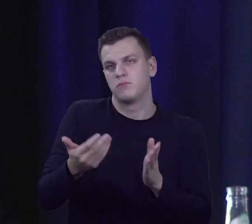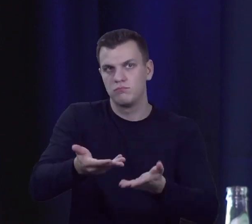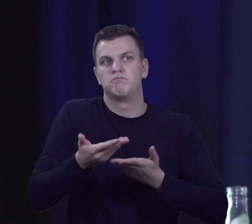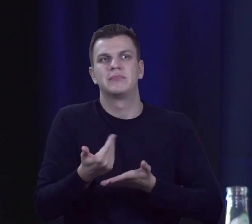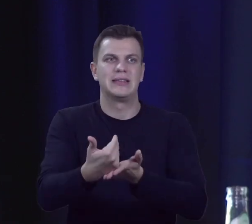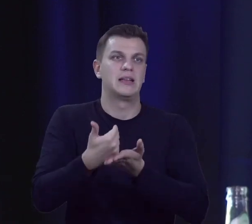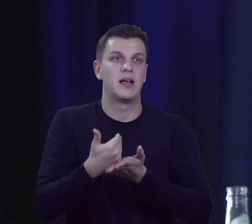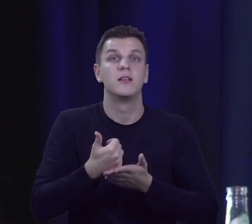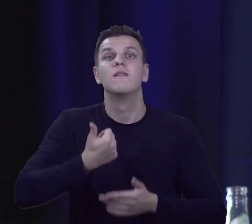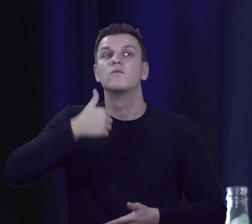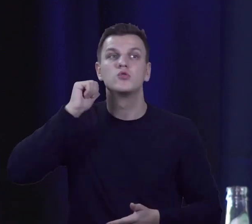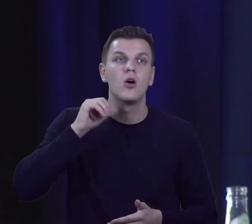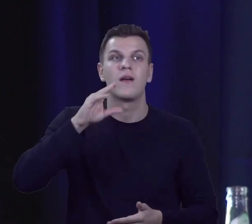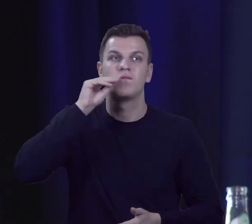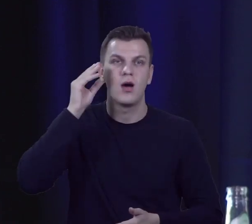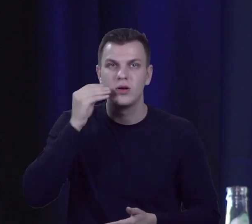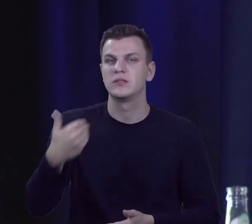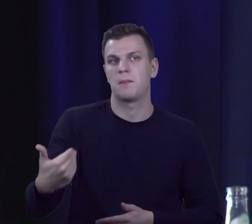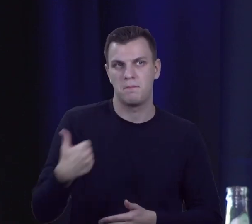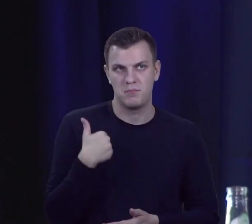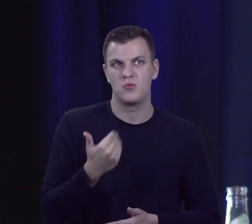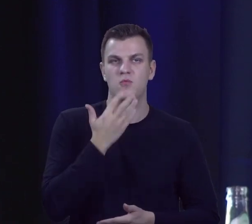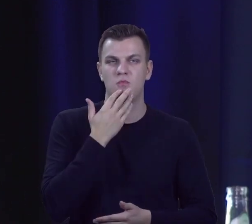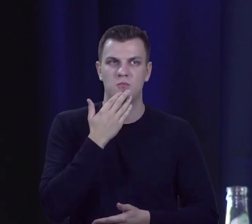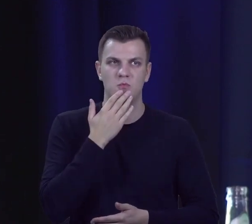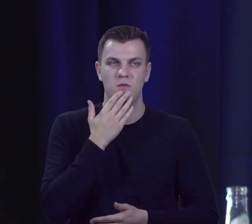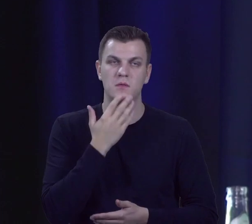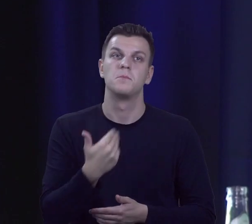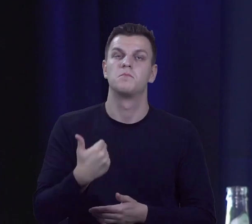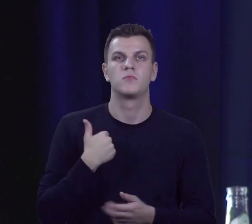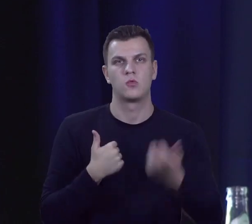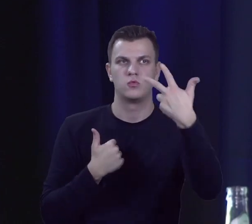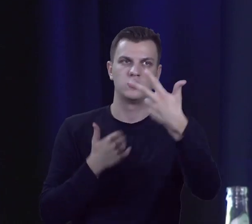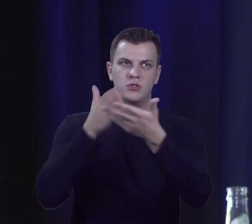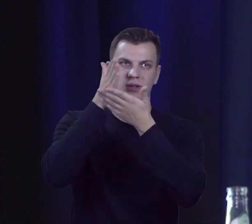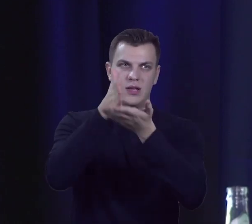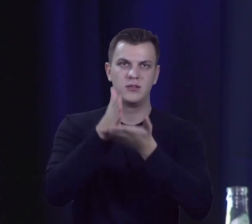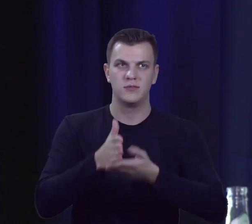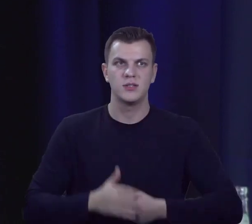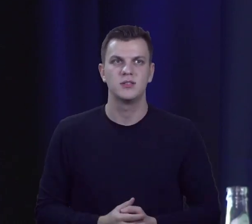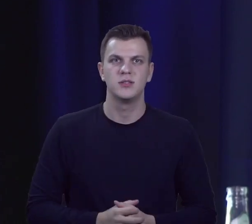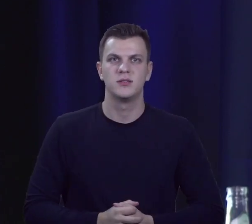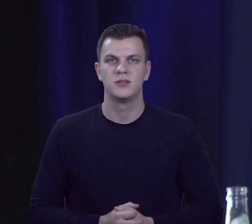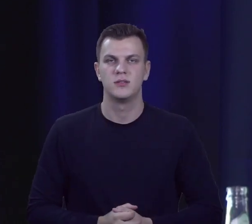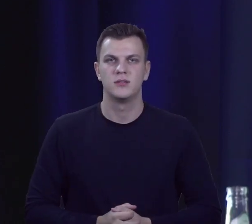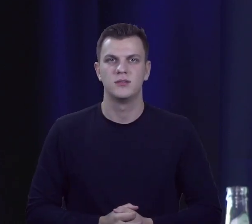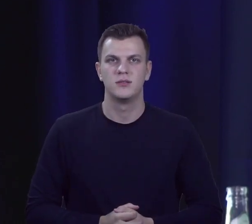I Lech Wałęsa wczoraj takiej recepty udzielił, dał nam trzy rady kongresowi,